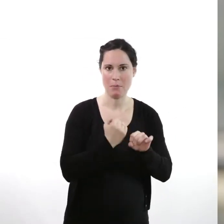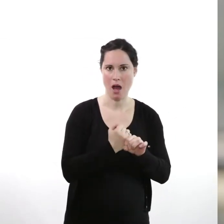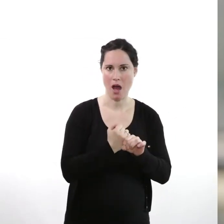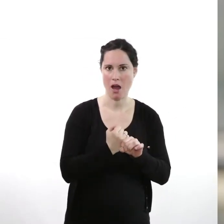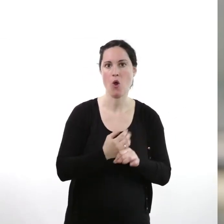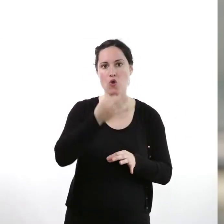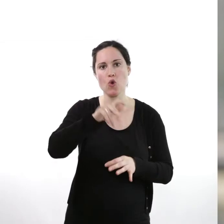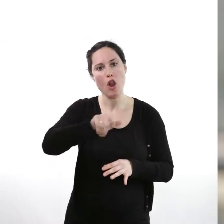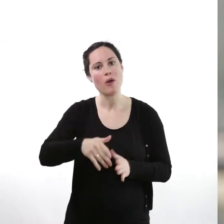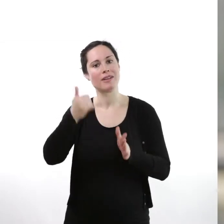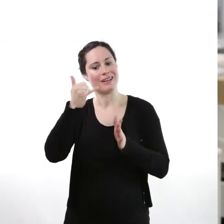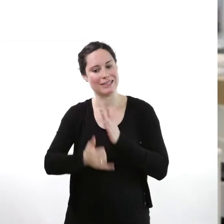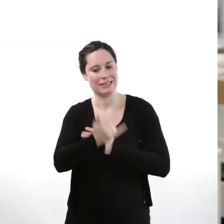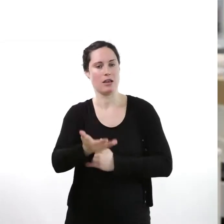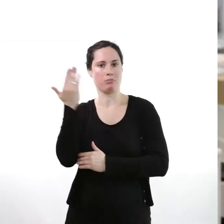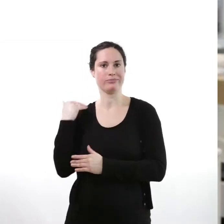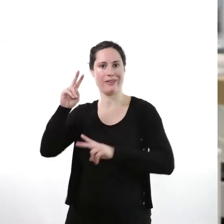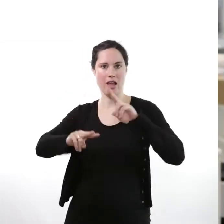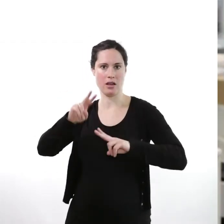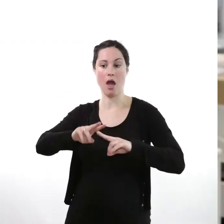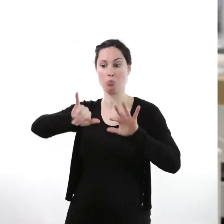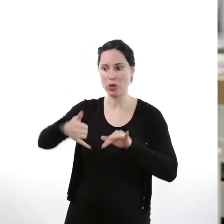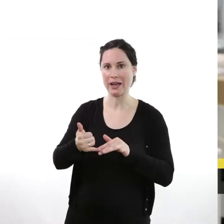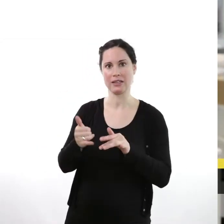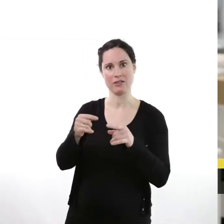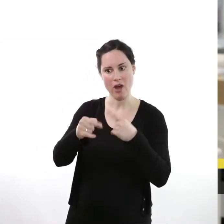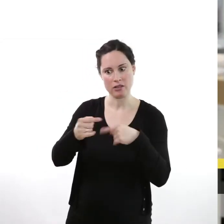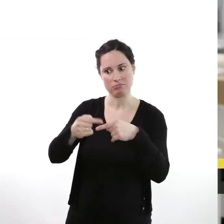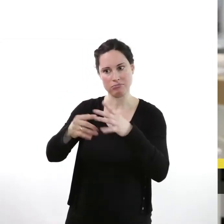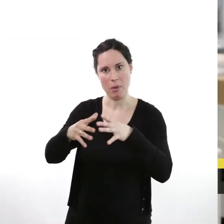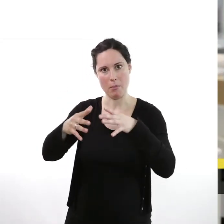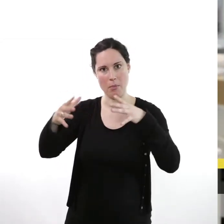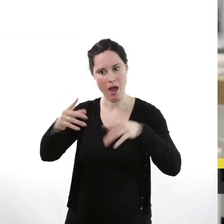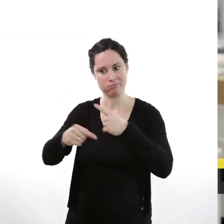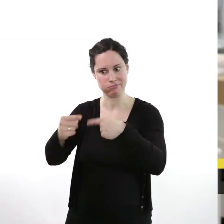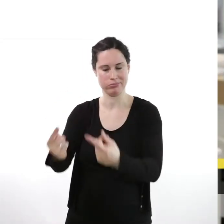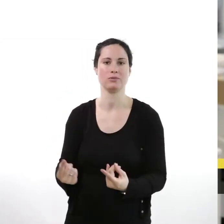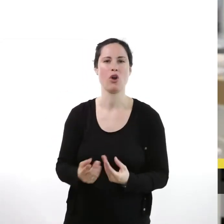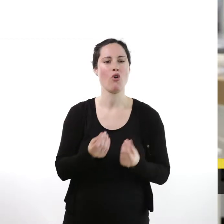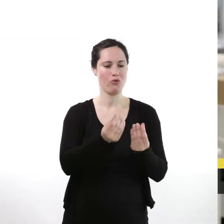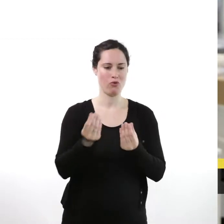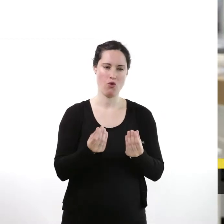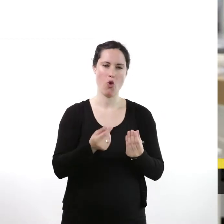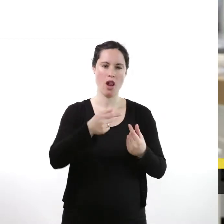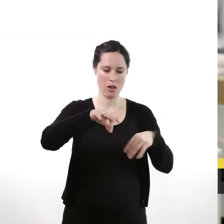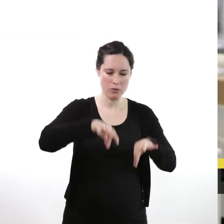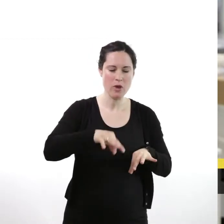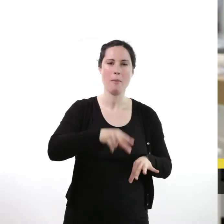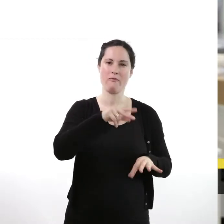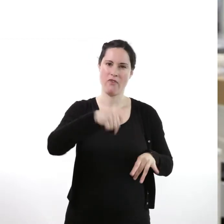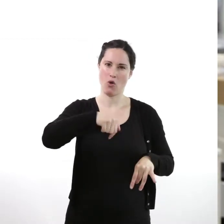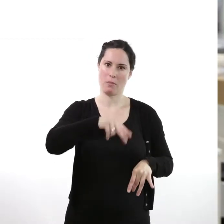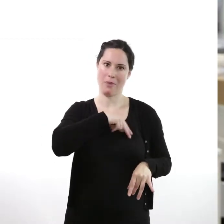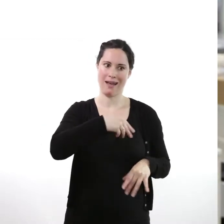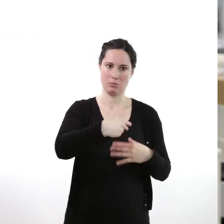weiterzugehen. Einige habe ich schon in den letzten Jahren kennengelernt. Da sind die Projekte jetzt in einem weiteren Stadium angekommen. Und ich glaube, dass aus